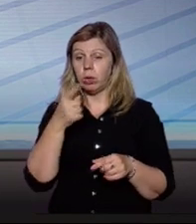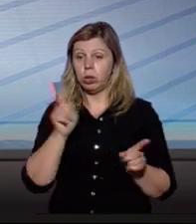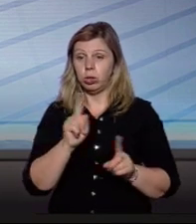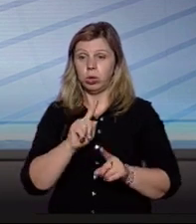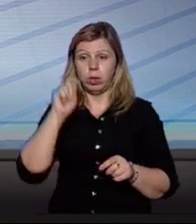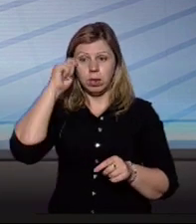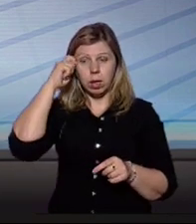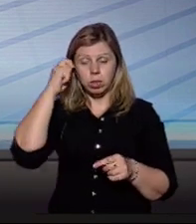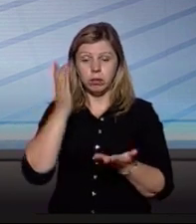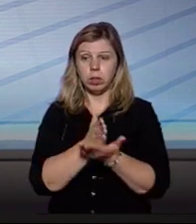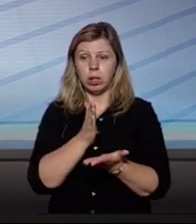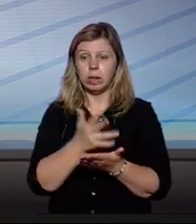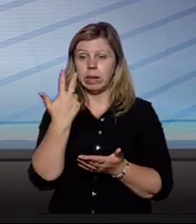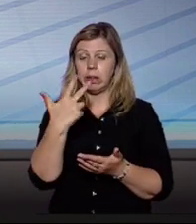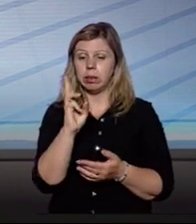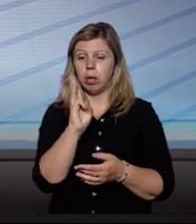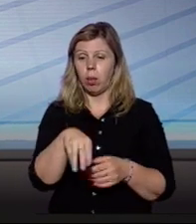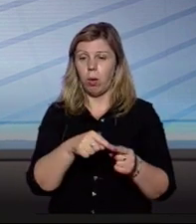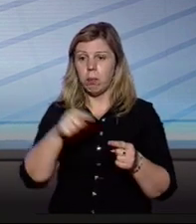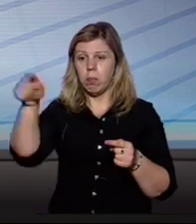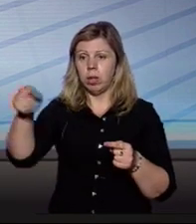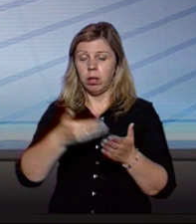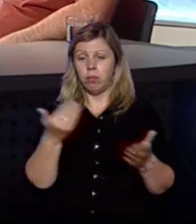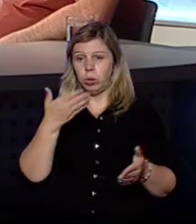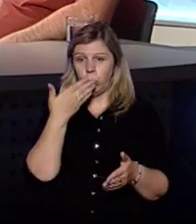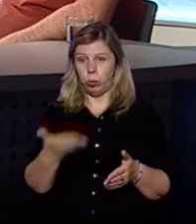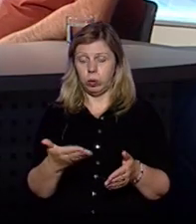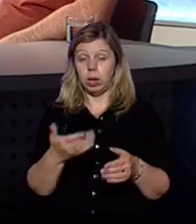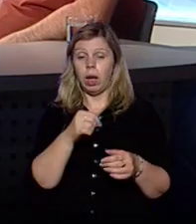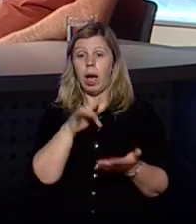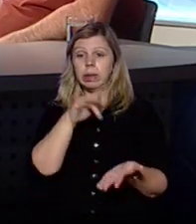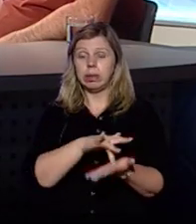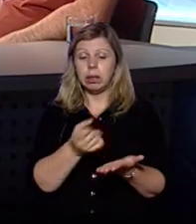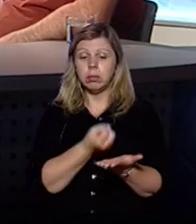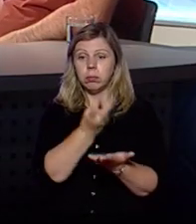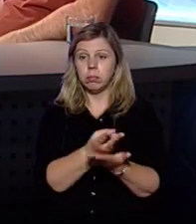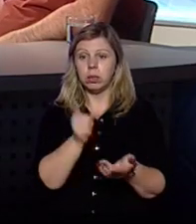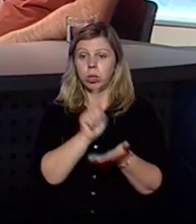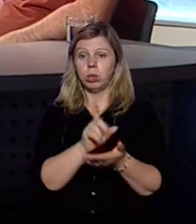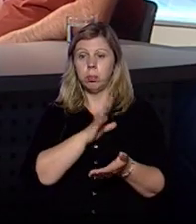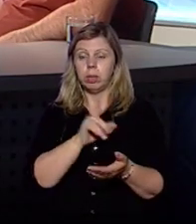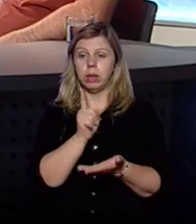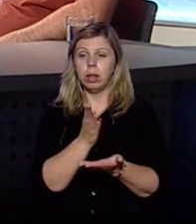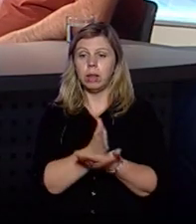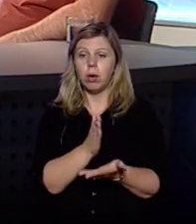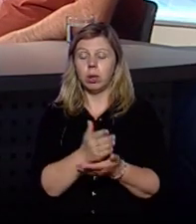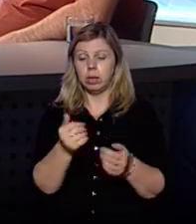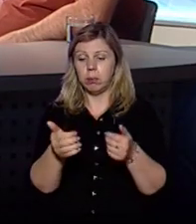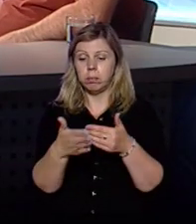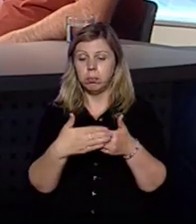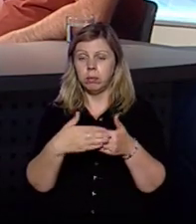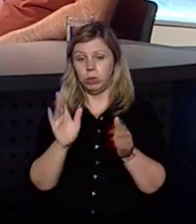Тячів знаходиться за 30 кілометрів від Хуста, а центри госпітальних округів мають знаходитися не менше 50